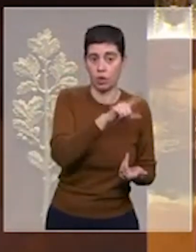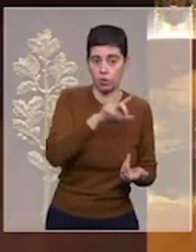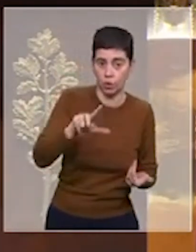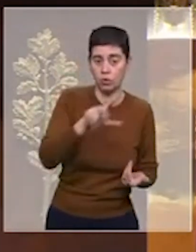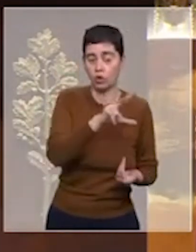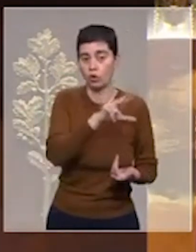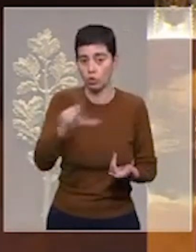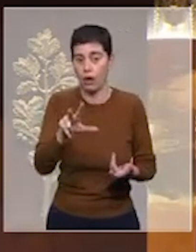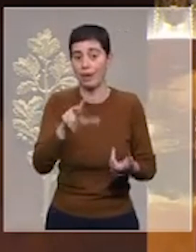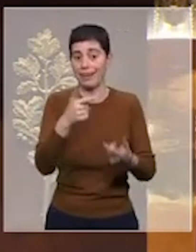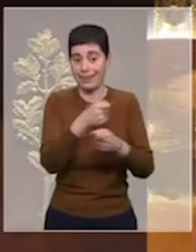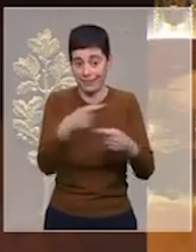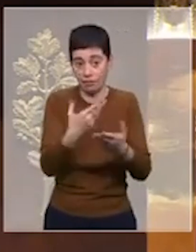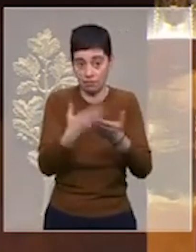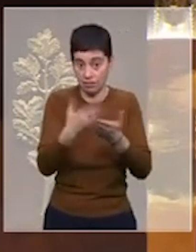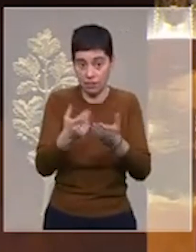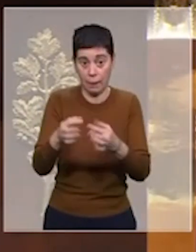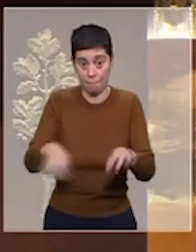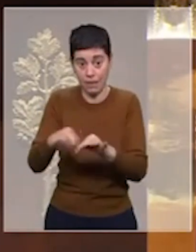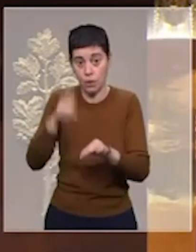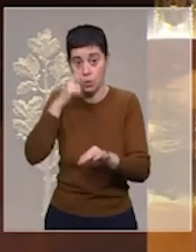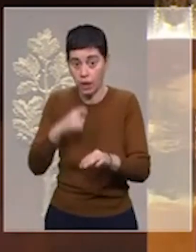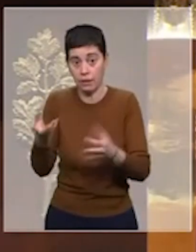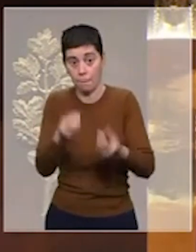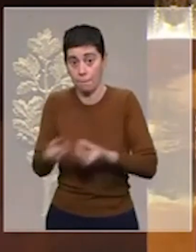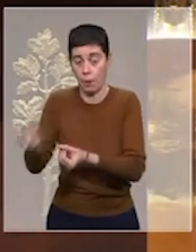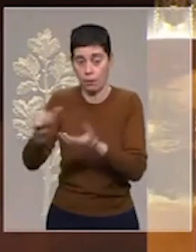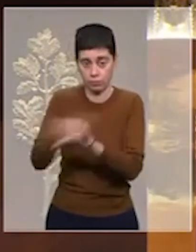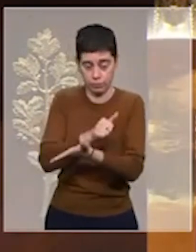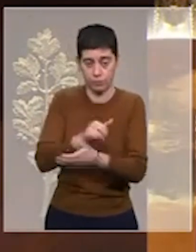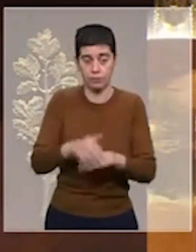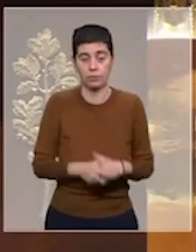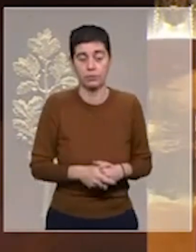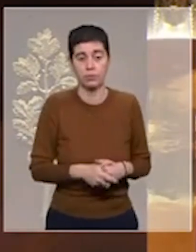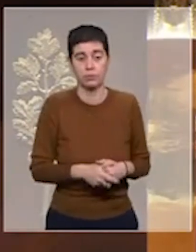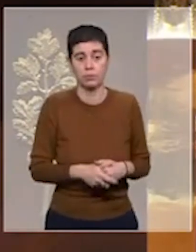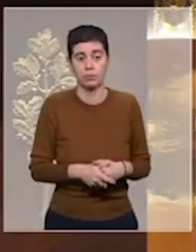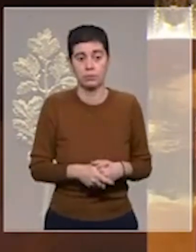en tant que génocide du peuple ukrainien. Chers amis, cette guerre